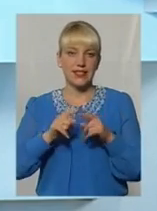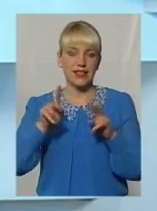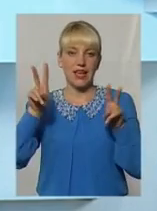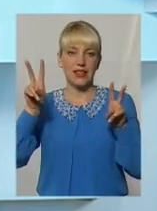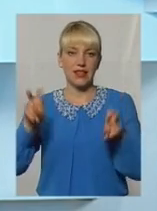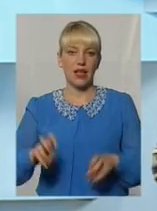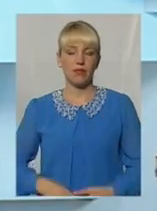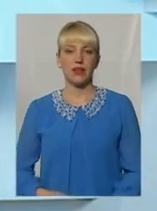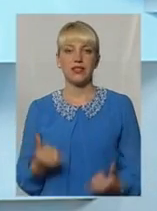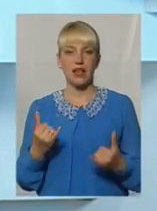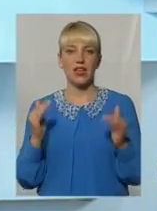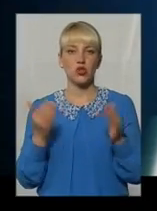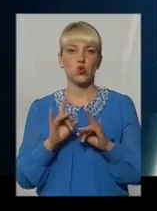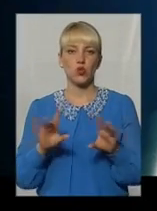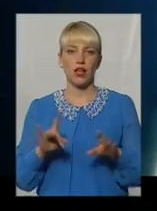-60. А зараз сюжет.